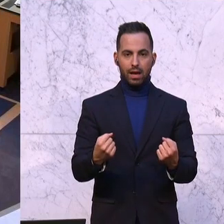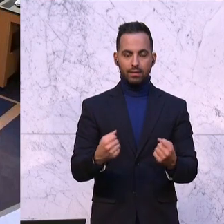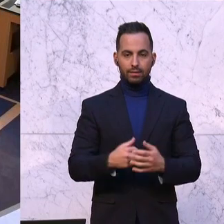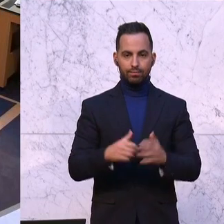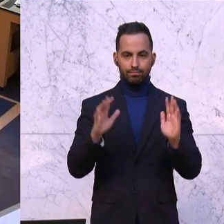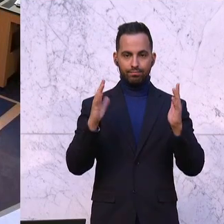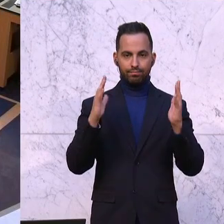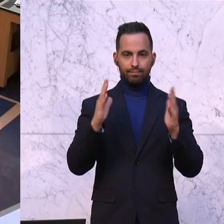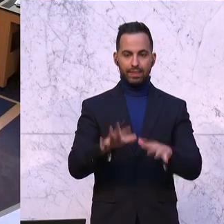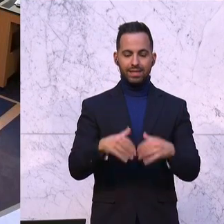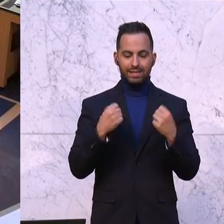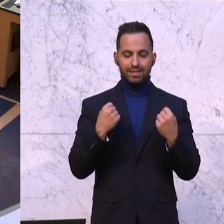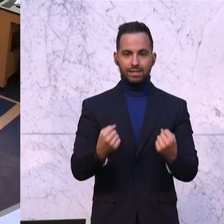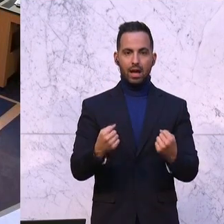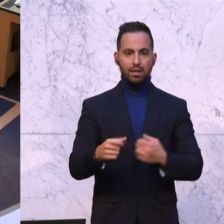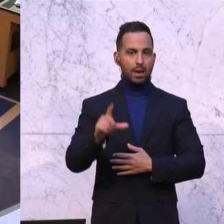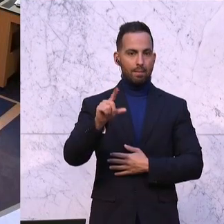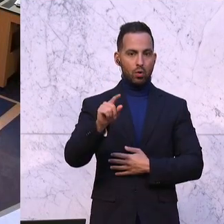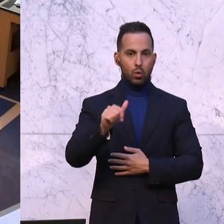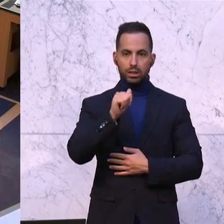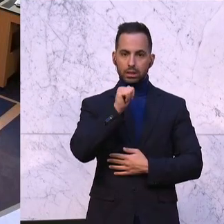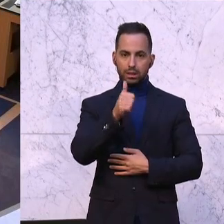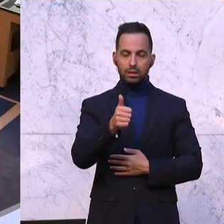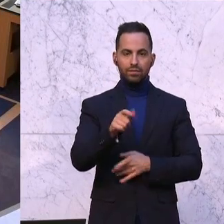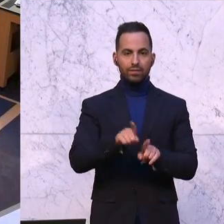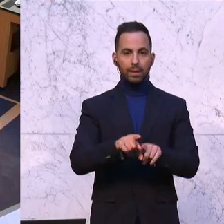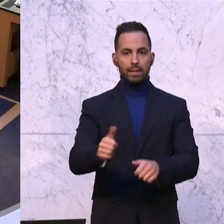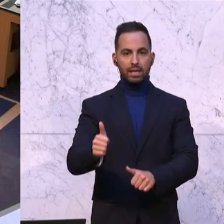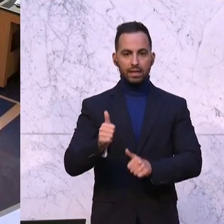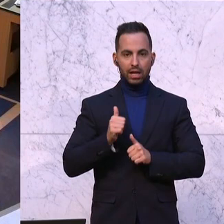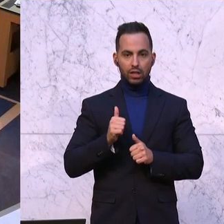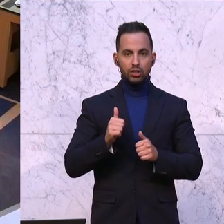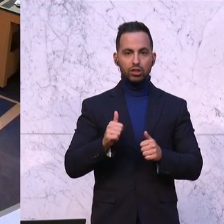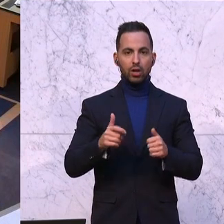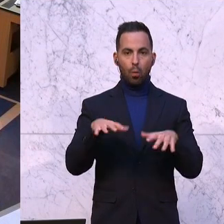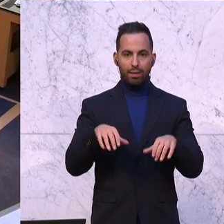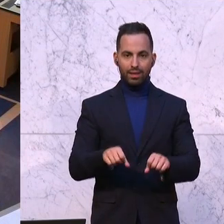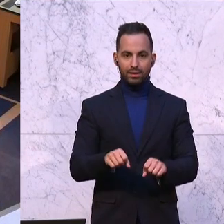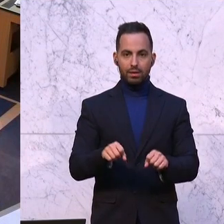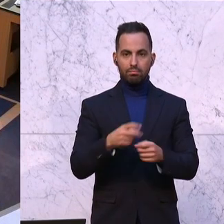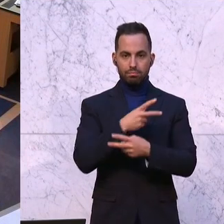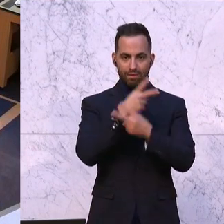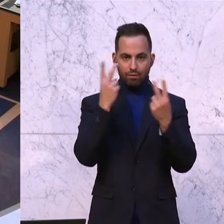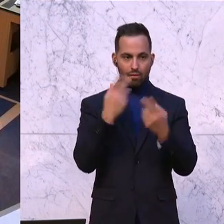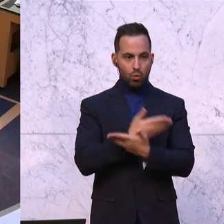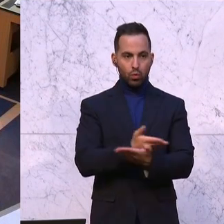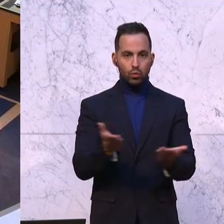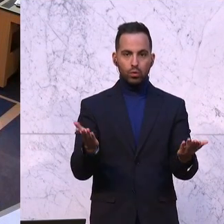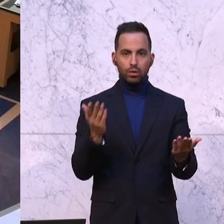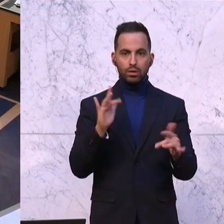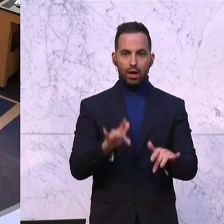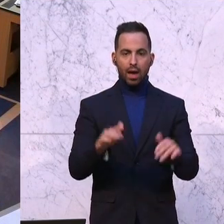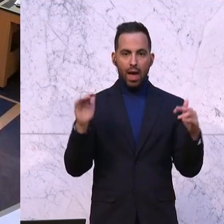Sicherheit bedeutet jedoch nicht nur, durch militärische Kernkompetenz die Bevölkerung vor unmittelbaren